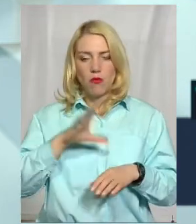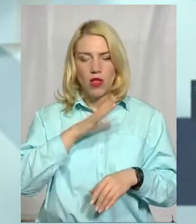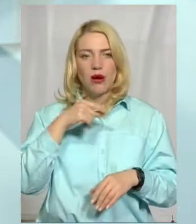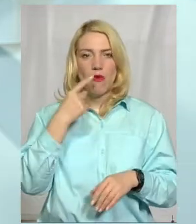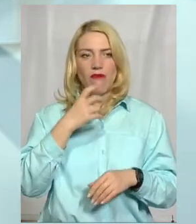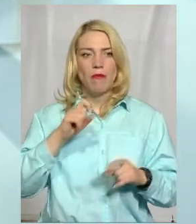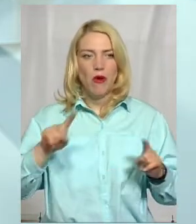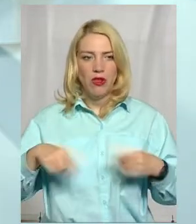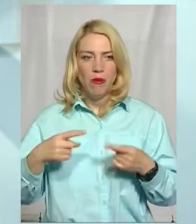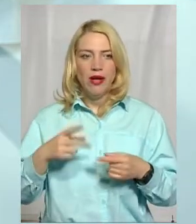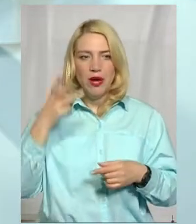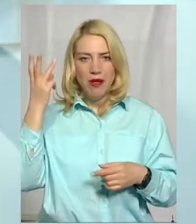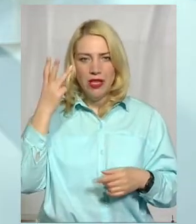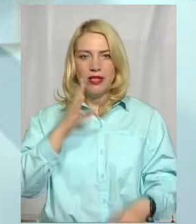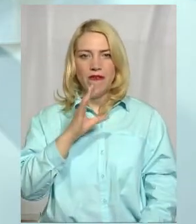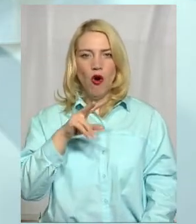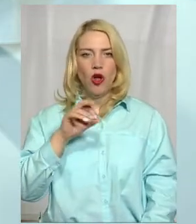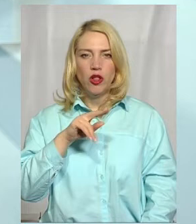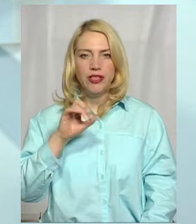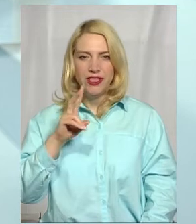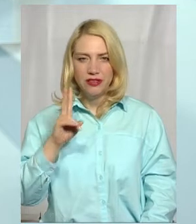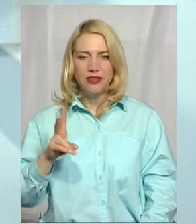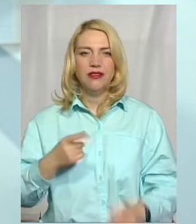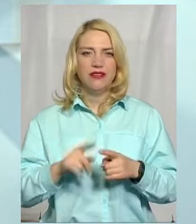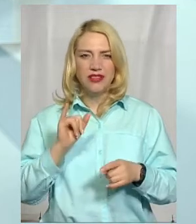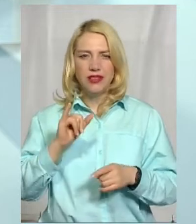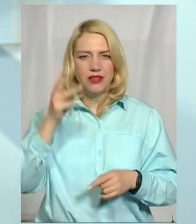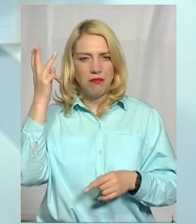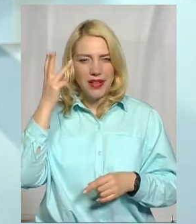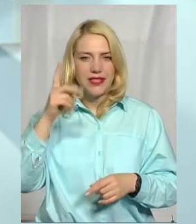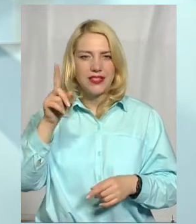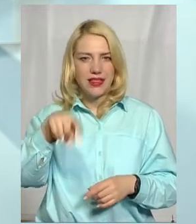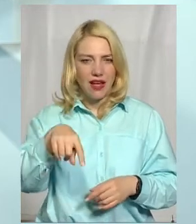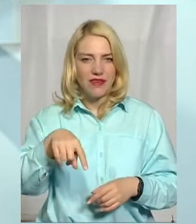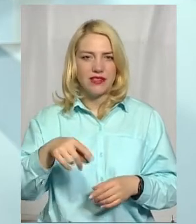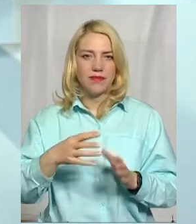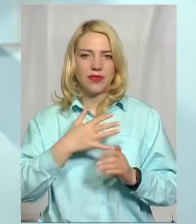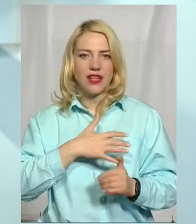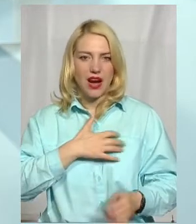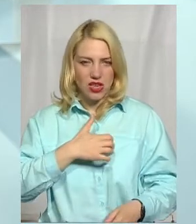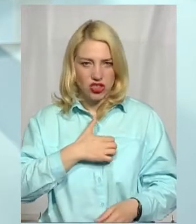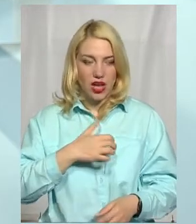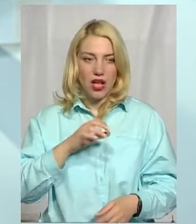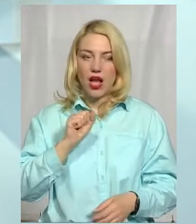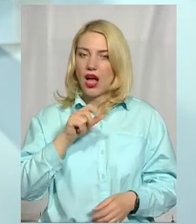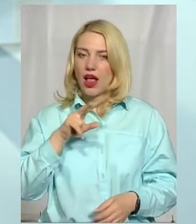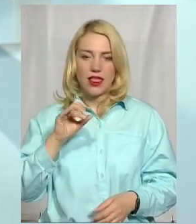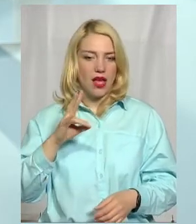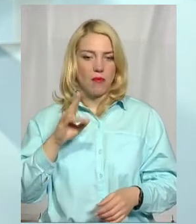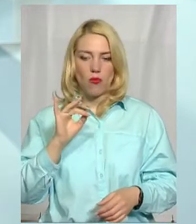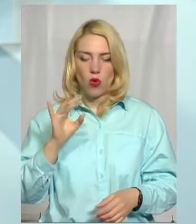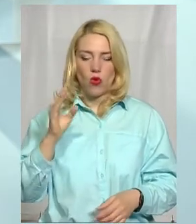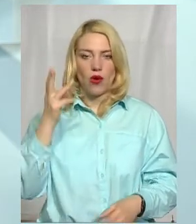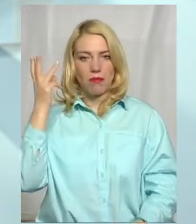йшла про відновлення Хмельницький-Волочиськ, Хмельницький навіть Дражня, Але про Хмельницький